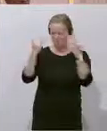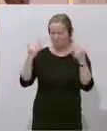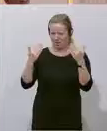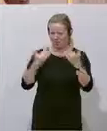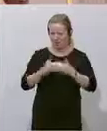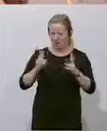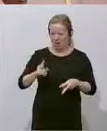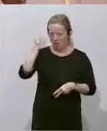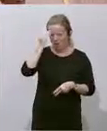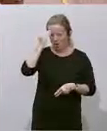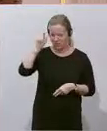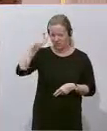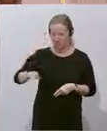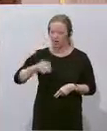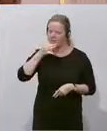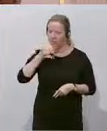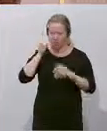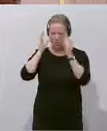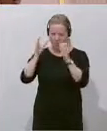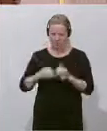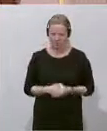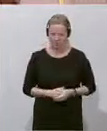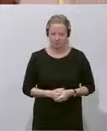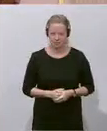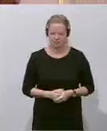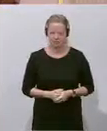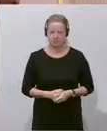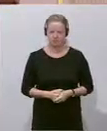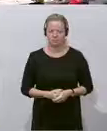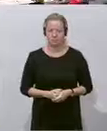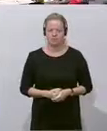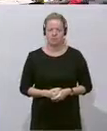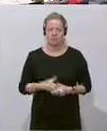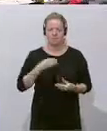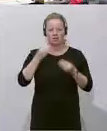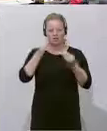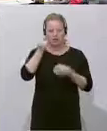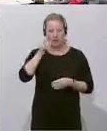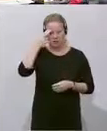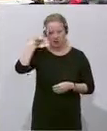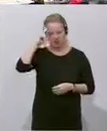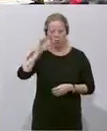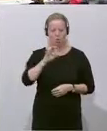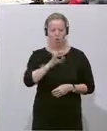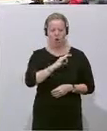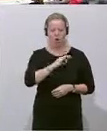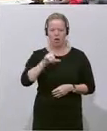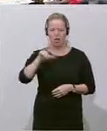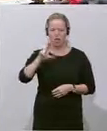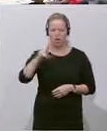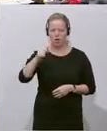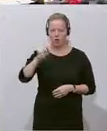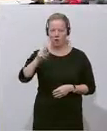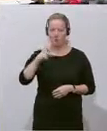geschätzte Damen und Herren. Und jetzt hat der Kollege Luger gesagt, die ÖVP ist einem wurscht. Bitte.